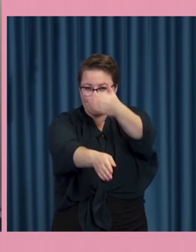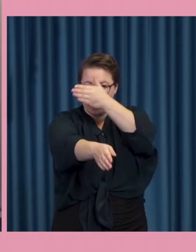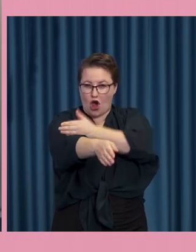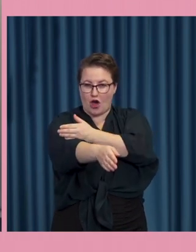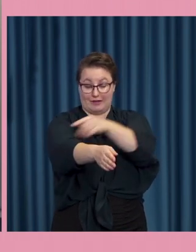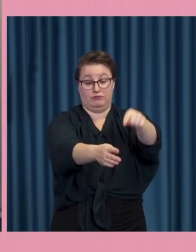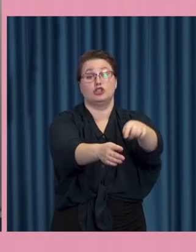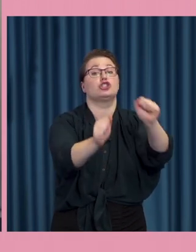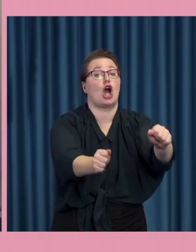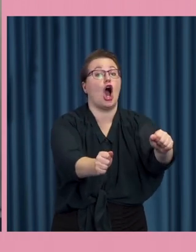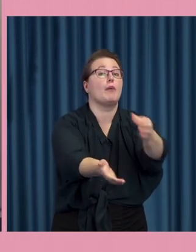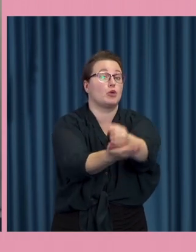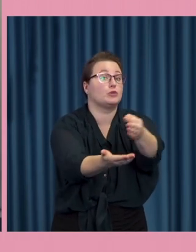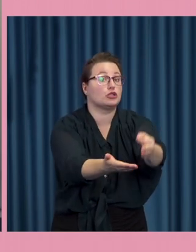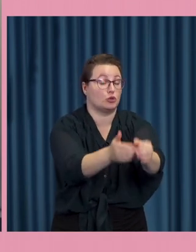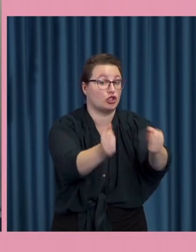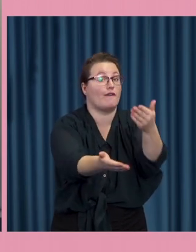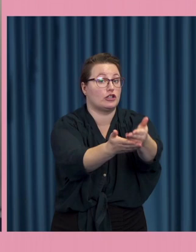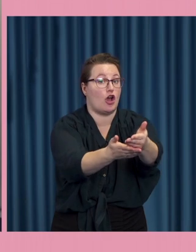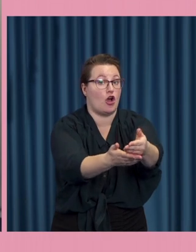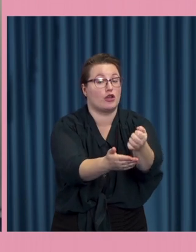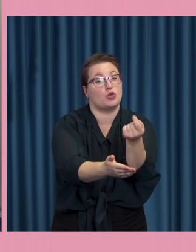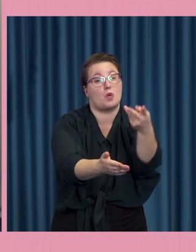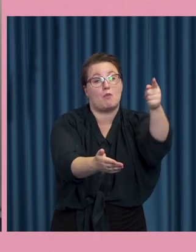proposition innan man lägger ett förslag så